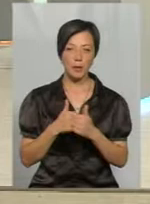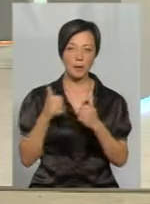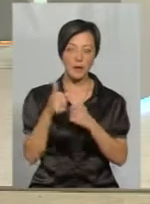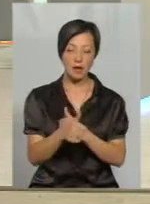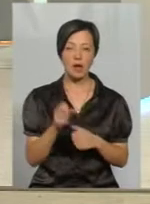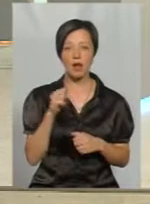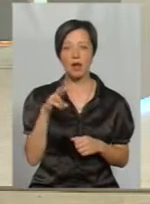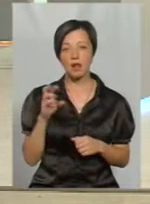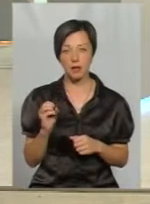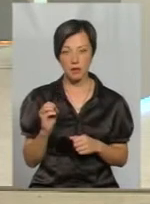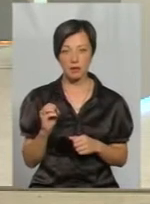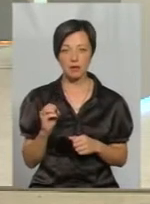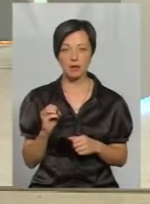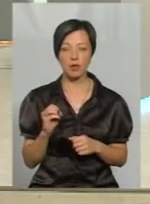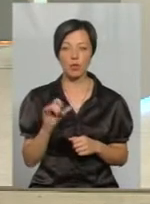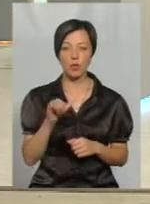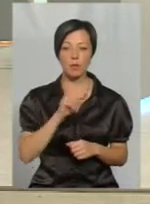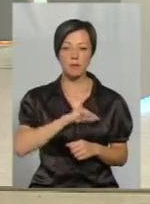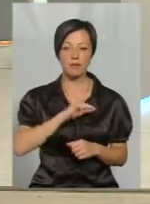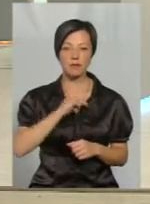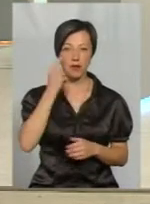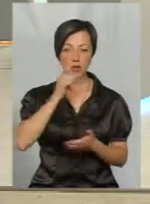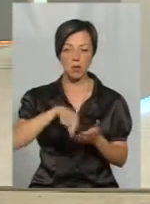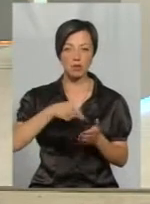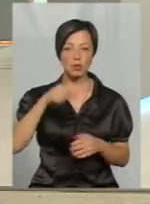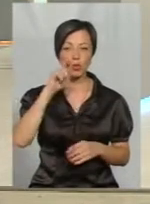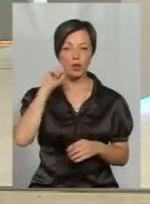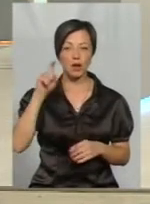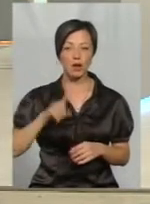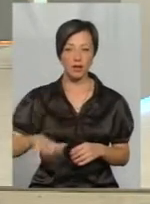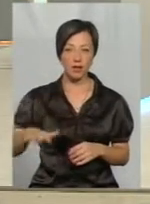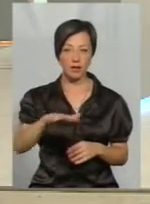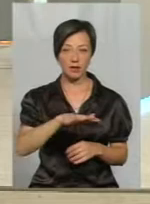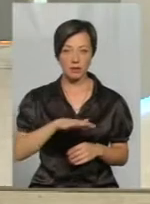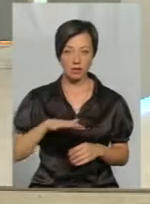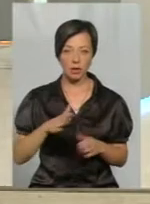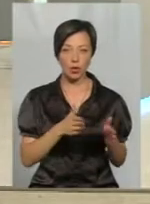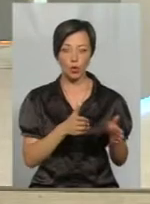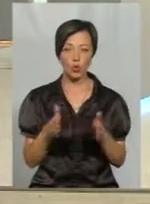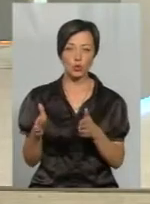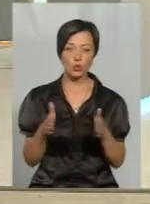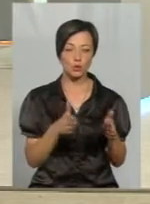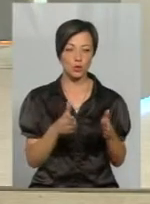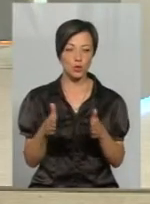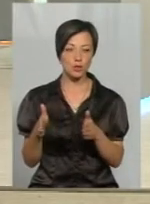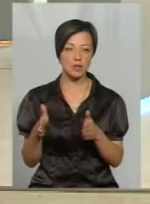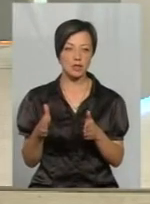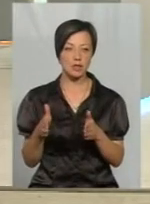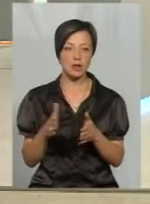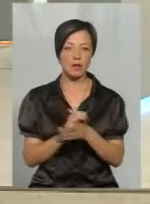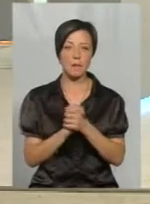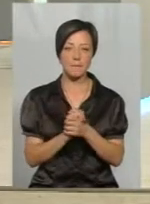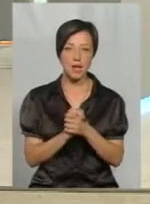але пасічники України готуються на мирну